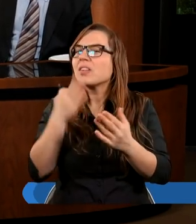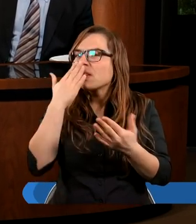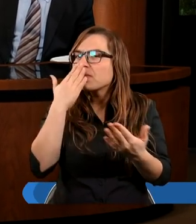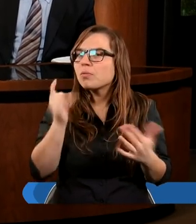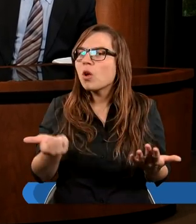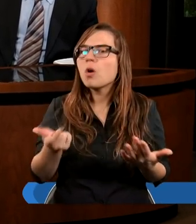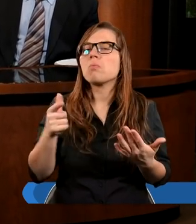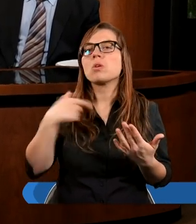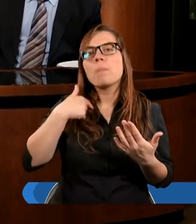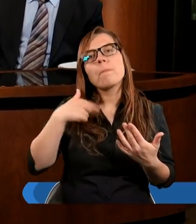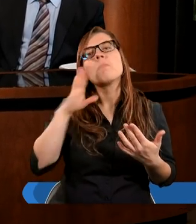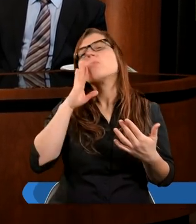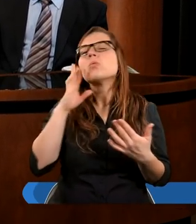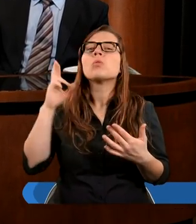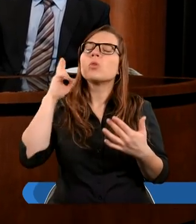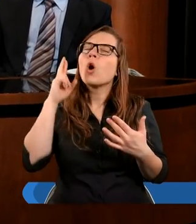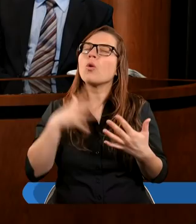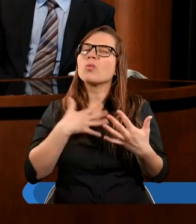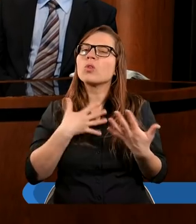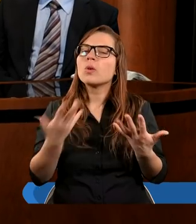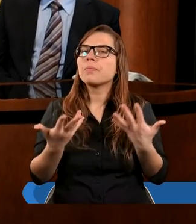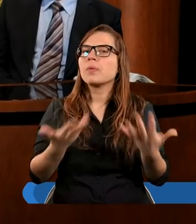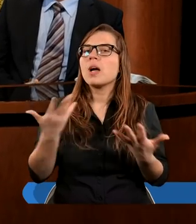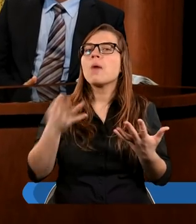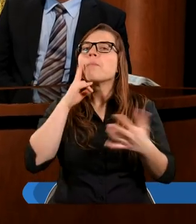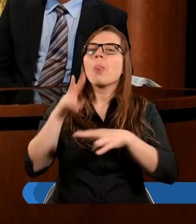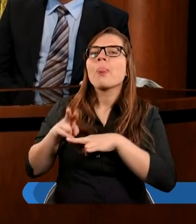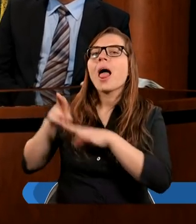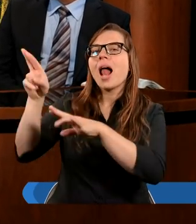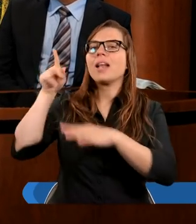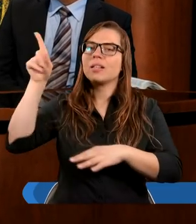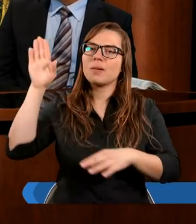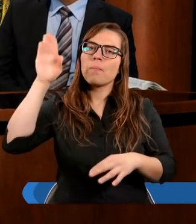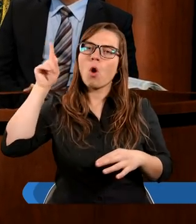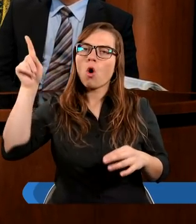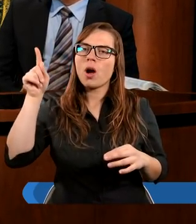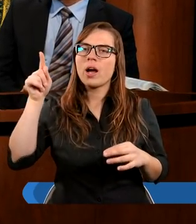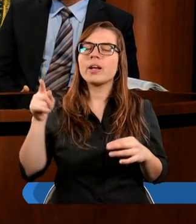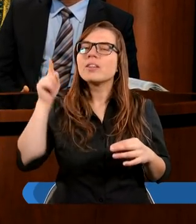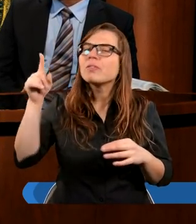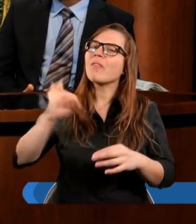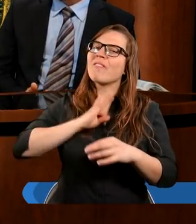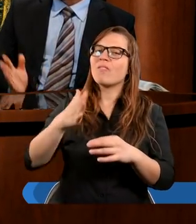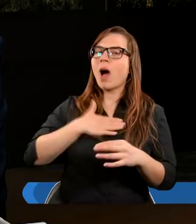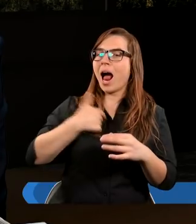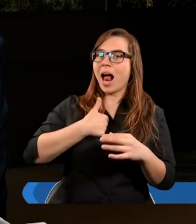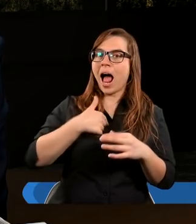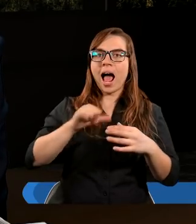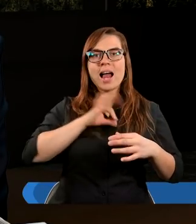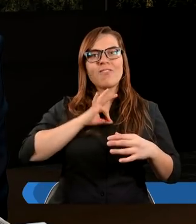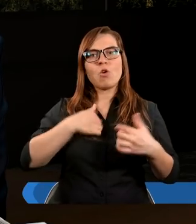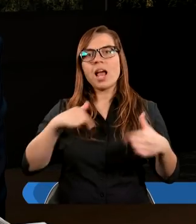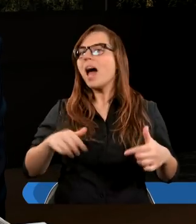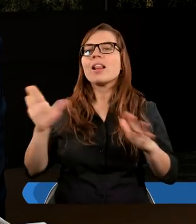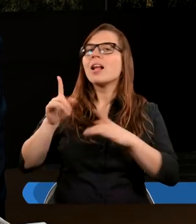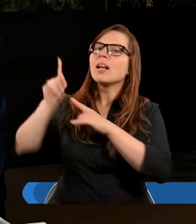jak ja rozumiem, to jest to, że ten lud należy do Boga. Jest własnością Boga. Bo ten tekst, który został